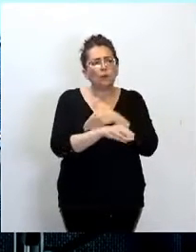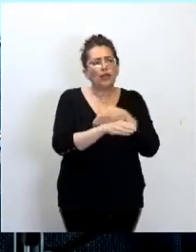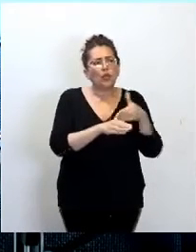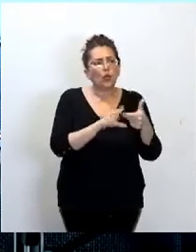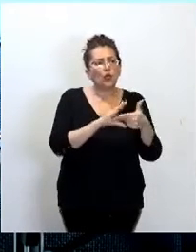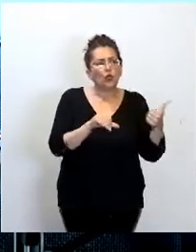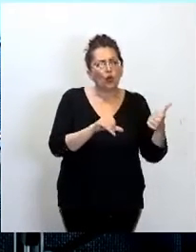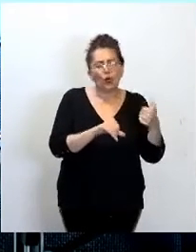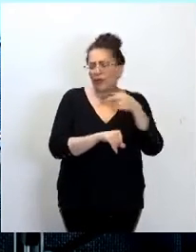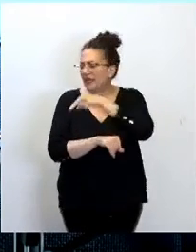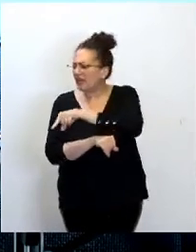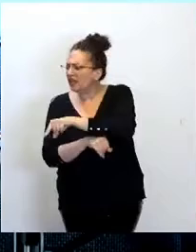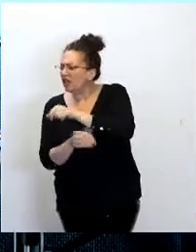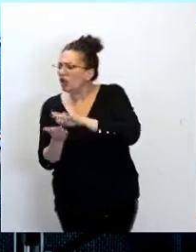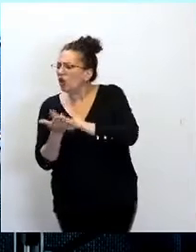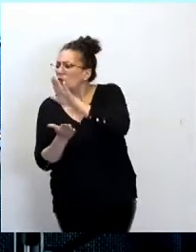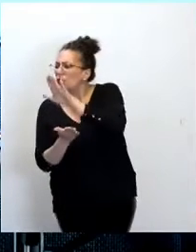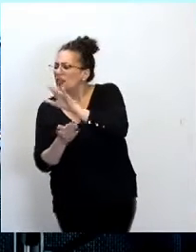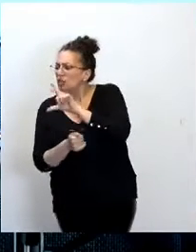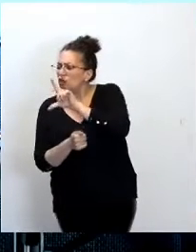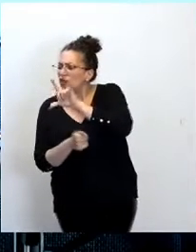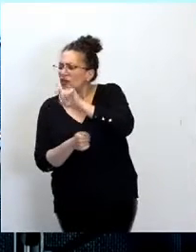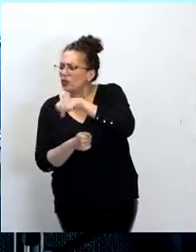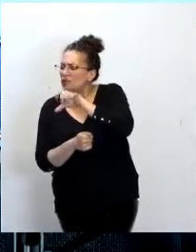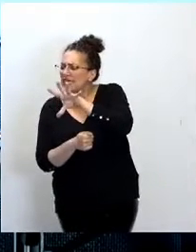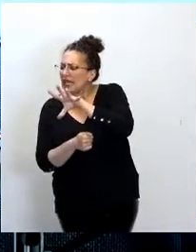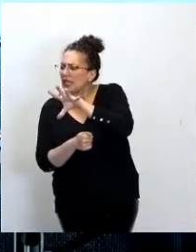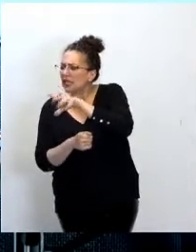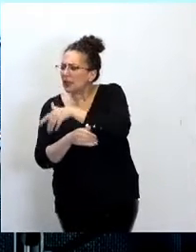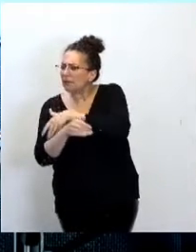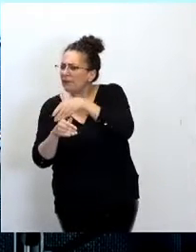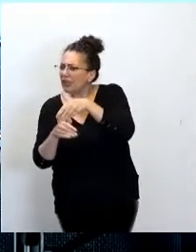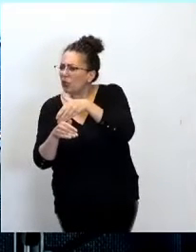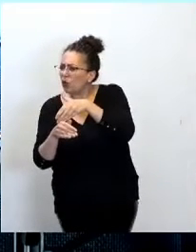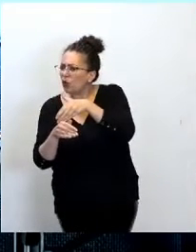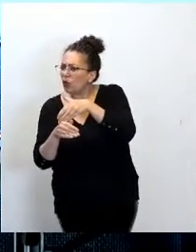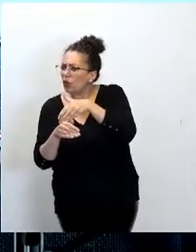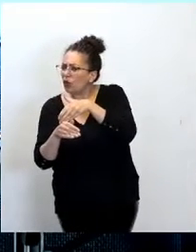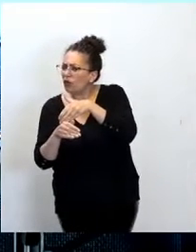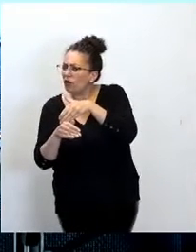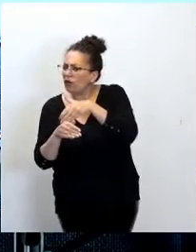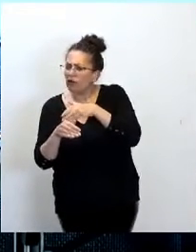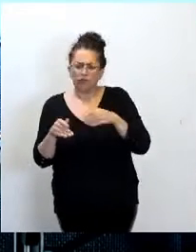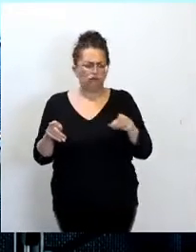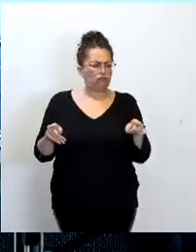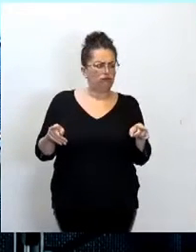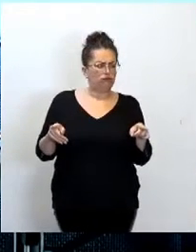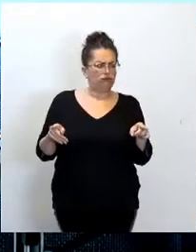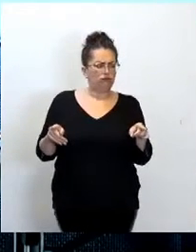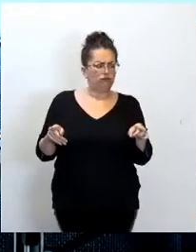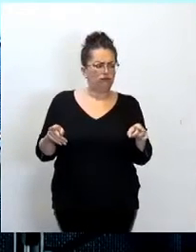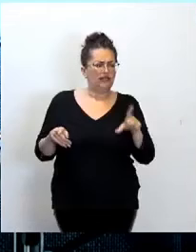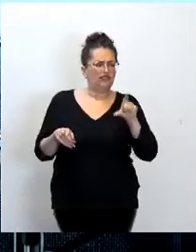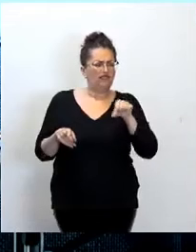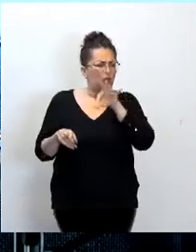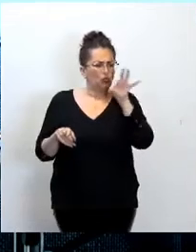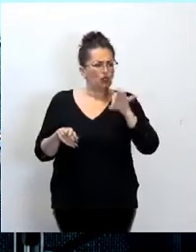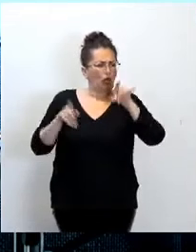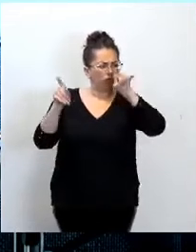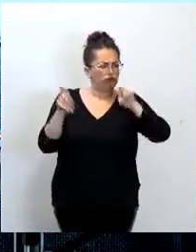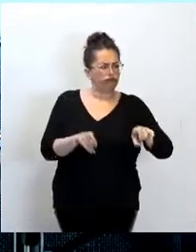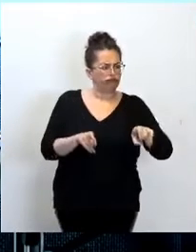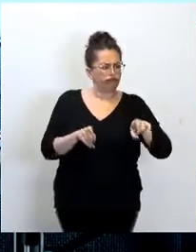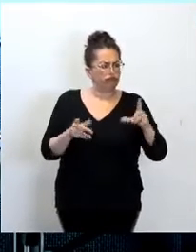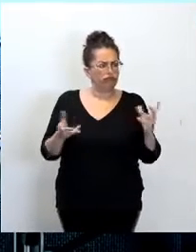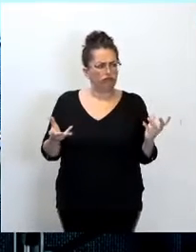précédemment il était de 2,5 pour une période comparable, ce qui fait moins 20%. Donc clairement